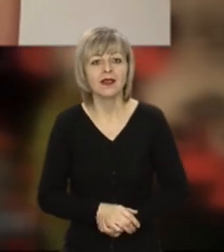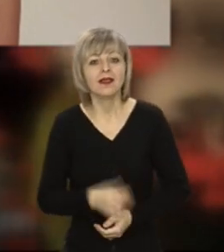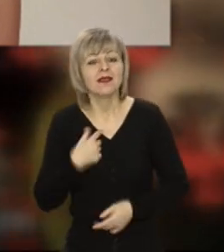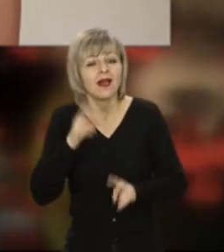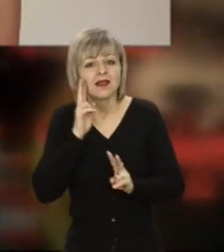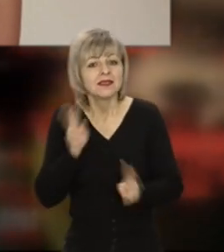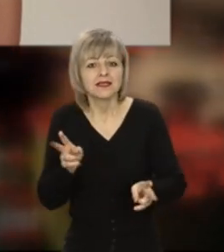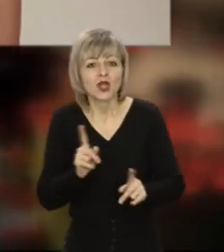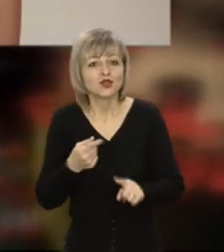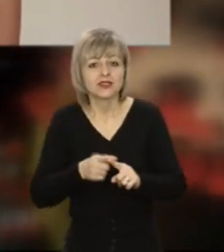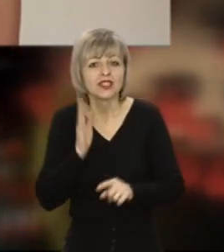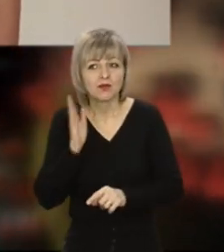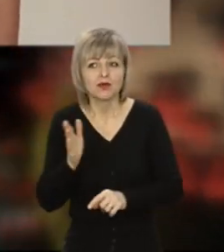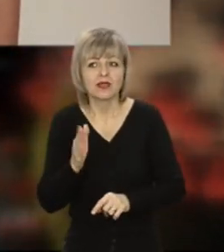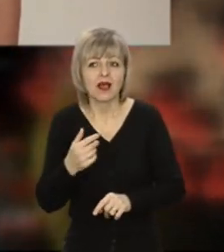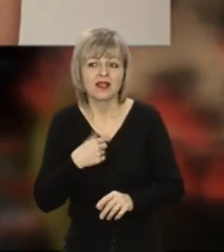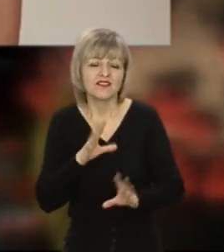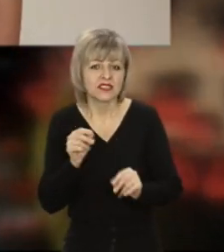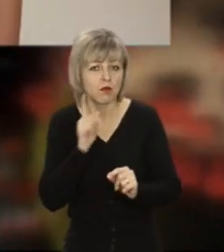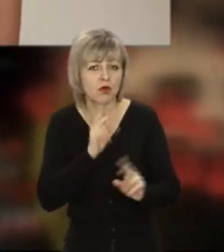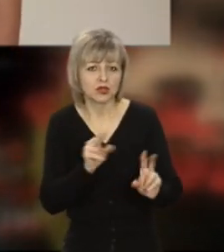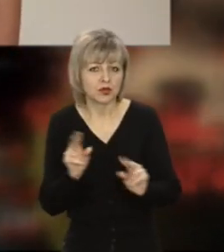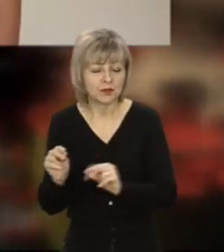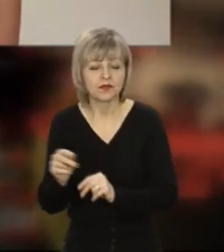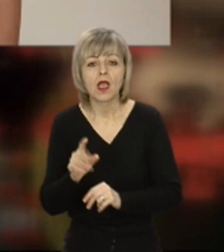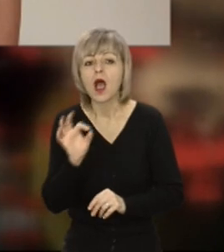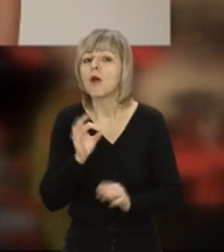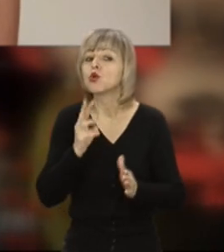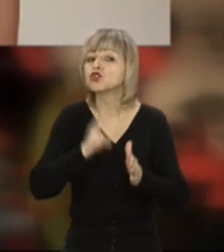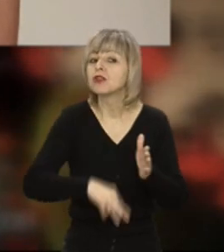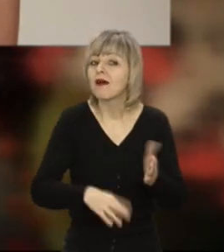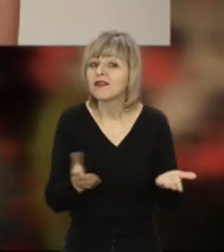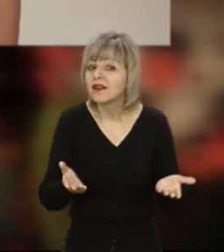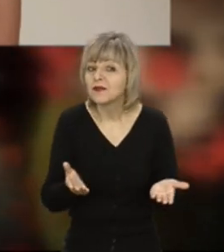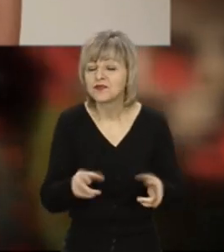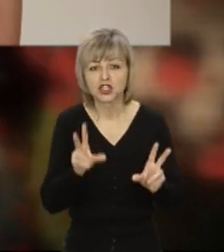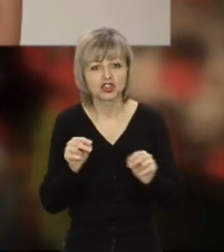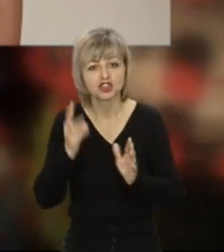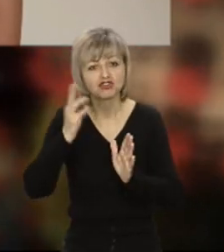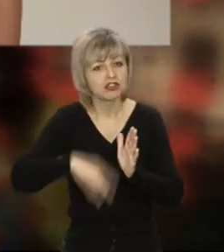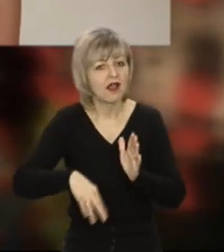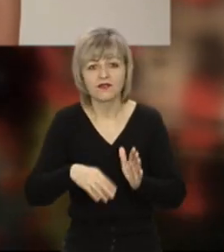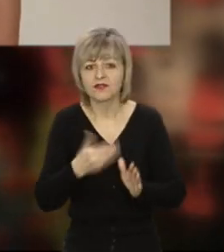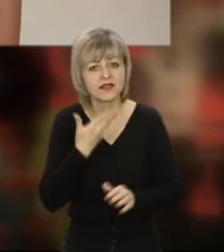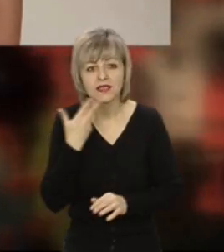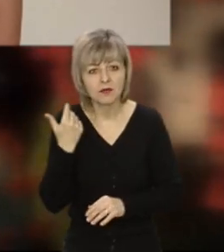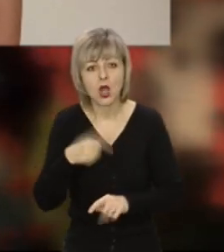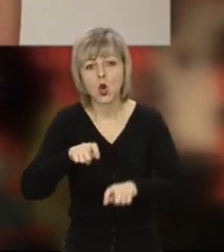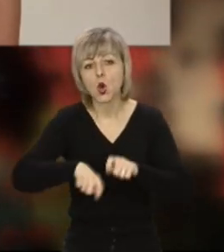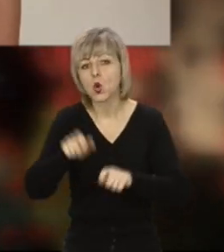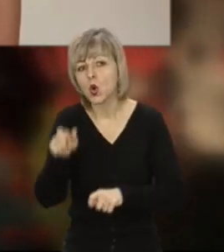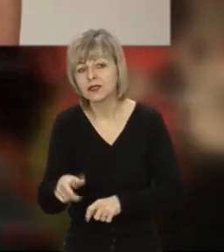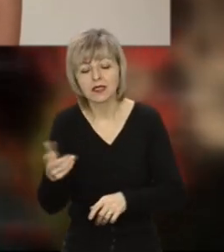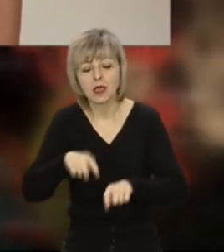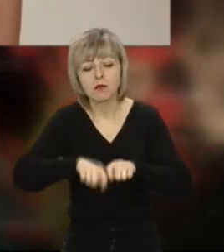це допровадить, маю надію, щоб все буде добре. А як щодо штрафів? На щастя, штрафів також не видають. Тобто контролер,